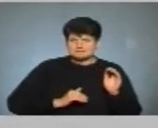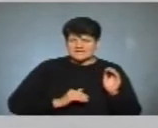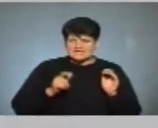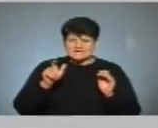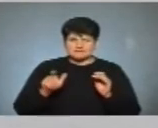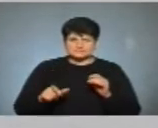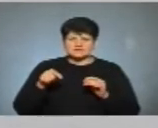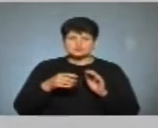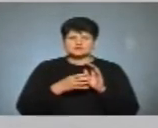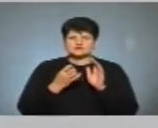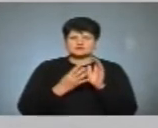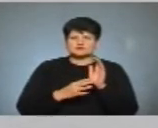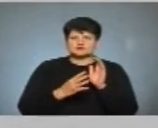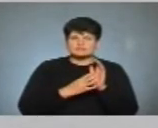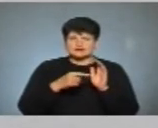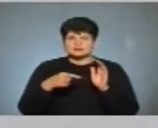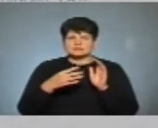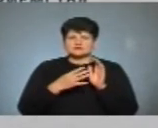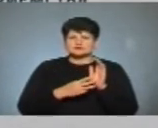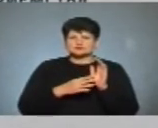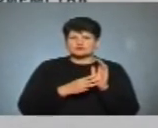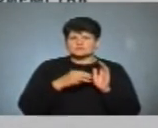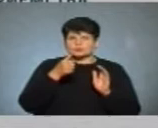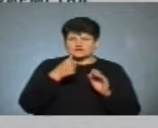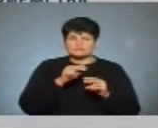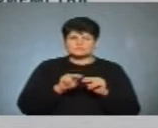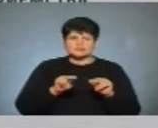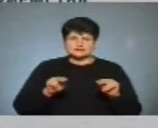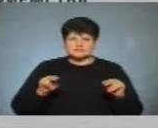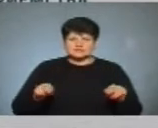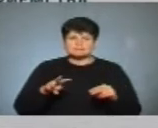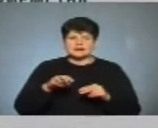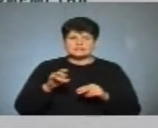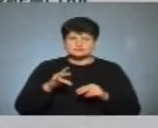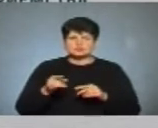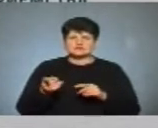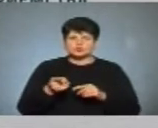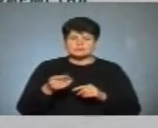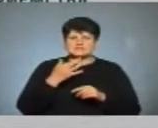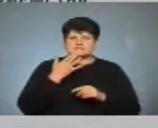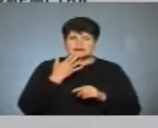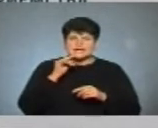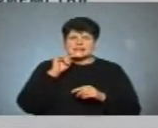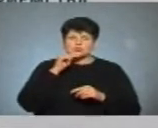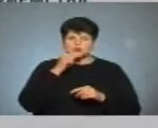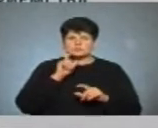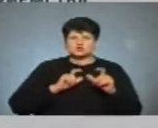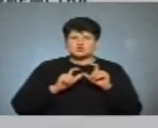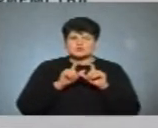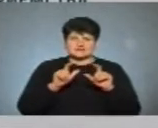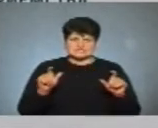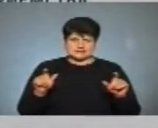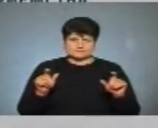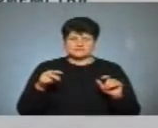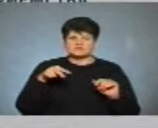1999-2008 роках викладач кафедри менеджменту Тернопільського національного економічного університету.